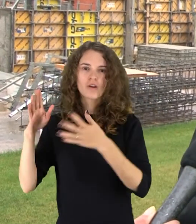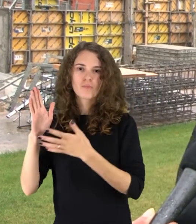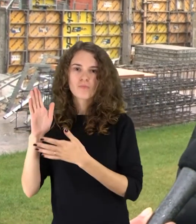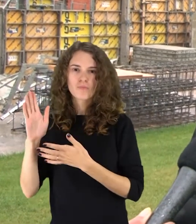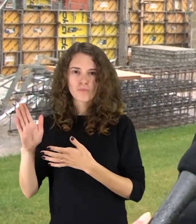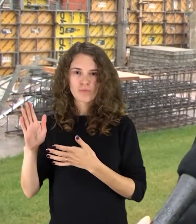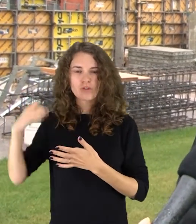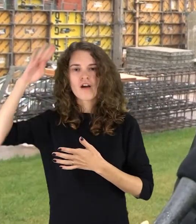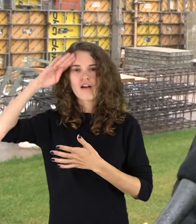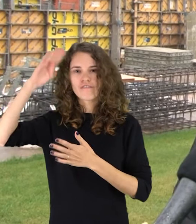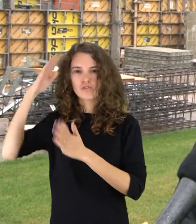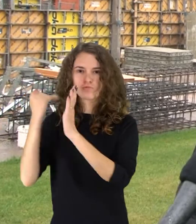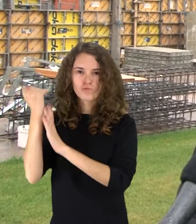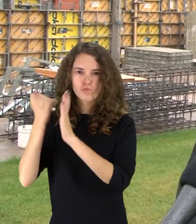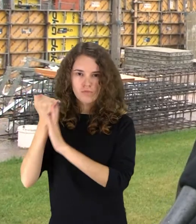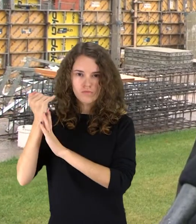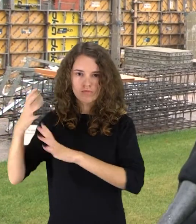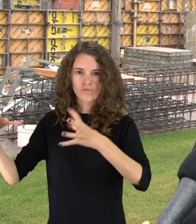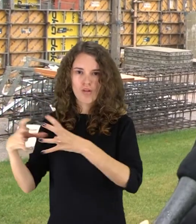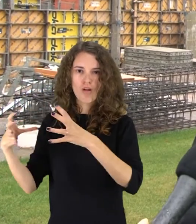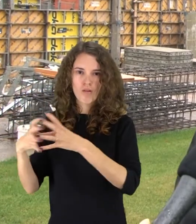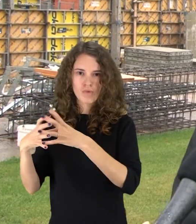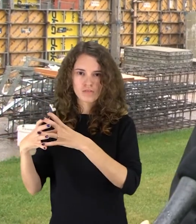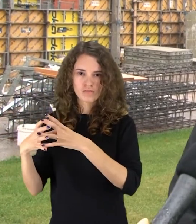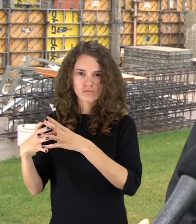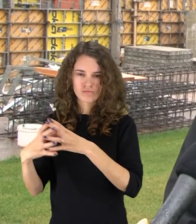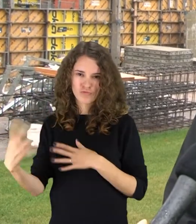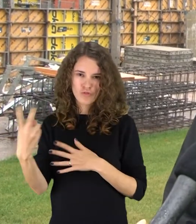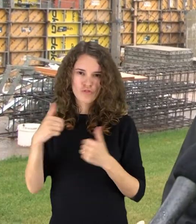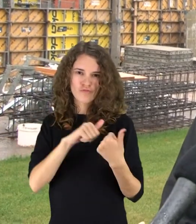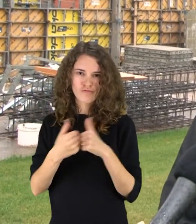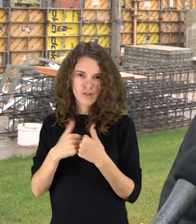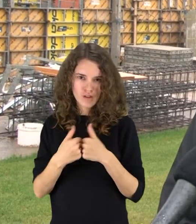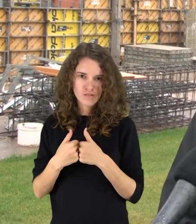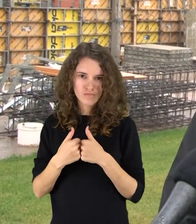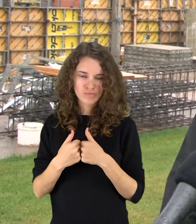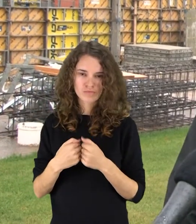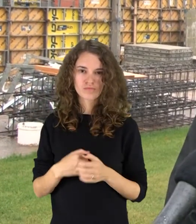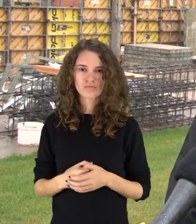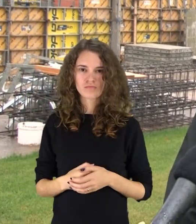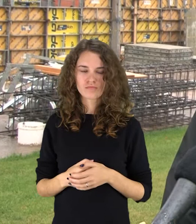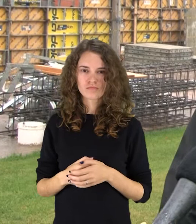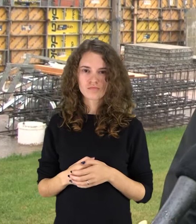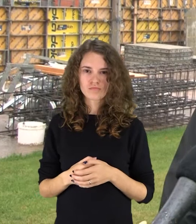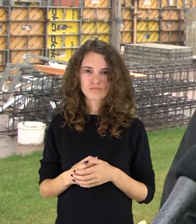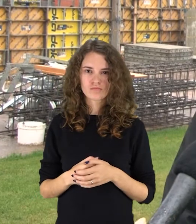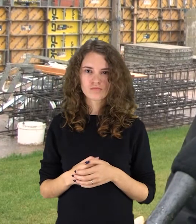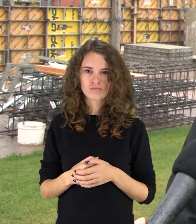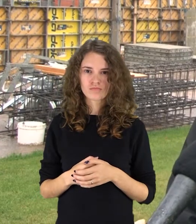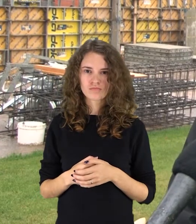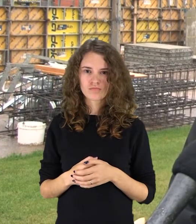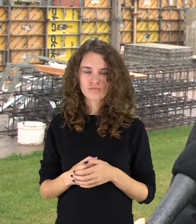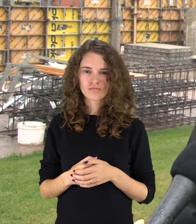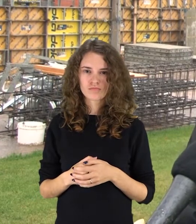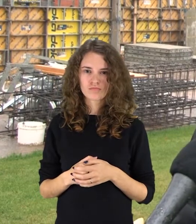varžybos. Tai planuojame taip pat vykti Šiauliuose. Ir vyrus augusiu 7 prieš 7, kuriai olimpinė rungtis